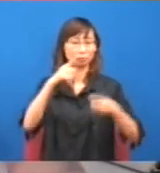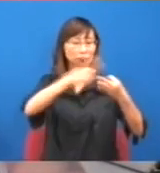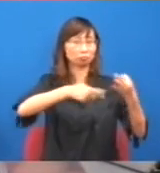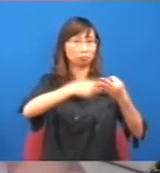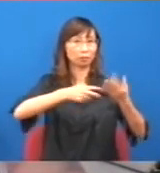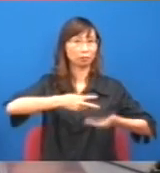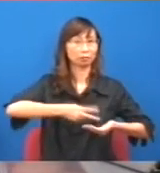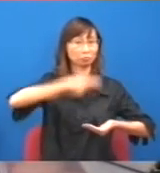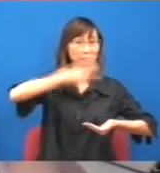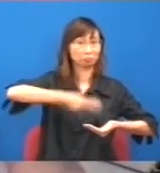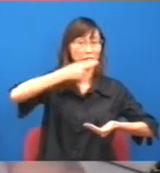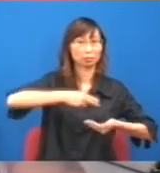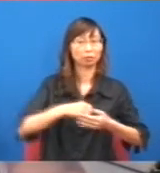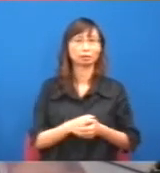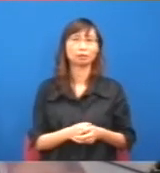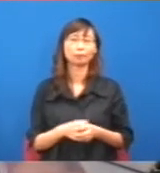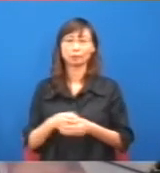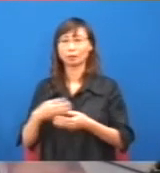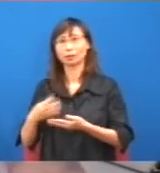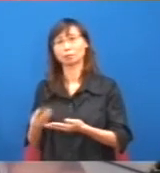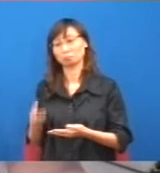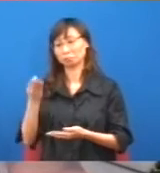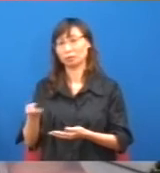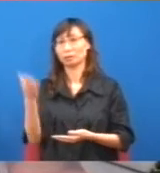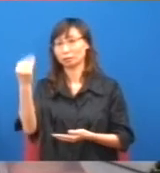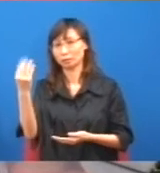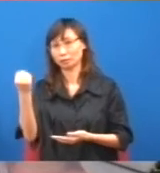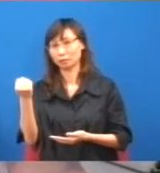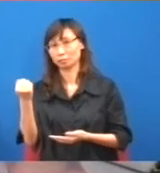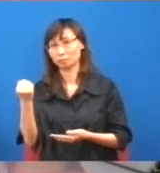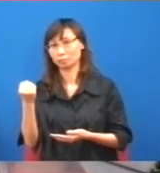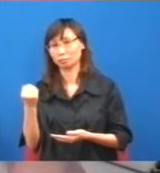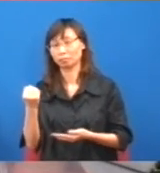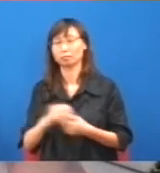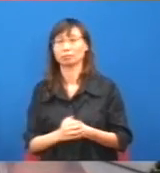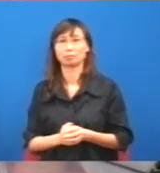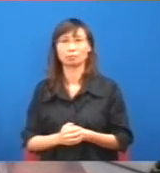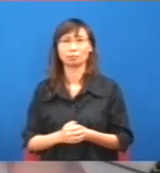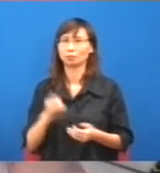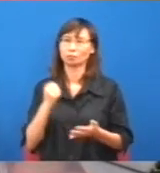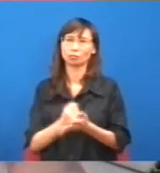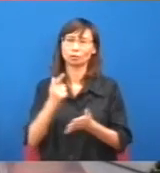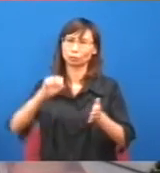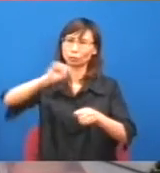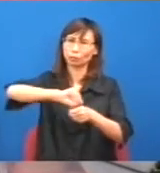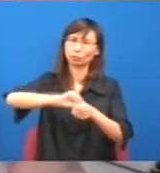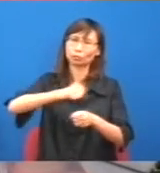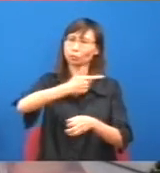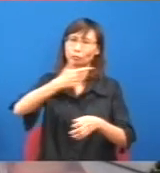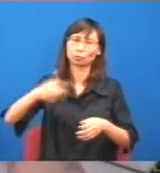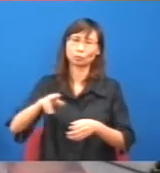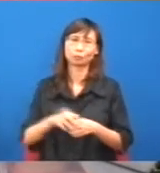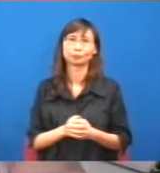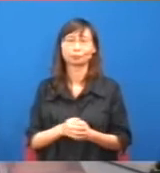40元有找,現在50元剛剛好,那你怎麼搞呢,那你,以這個,大理清湯腩,